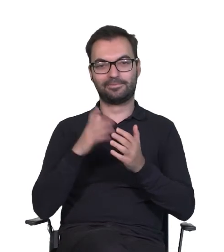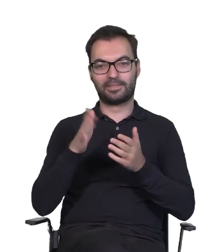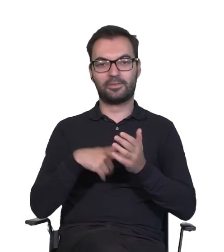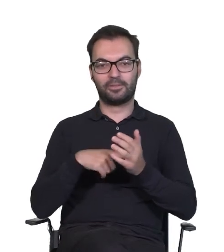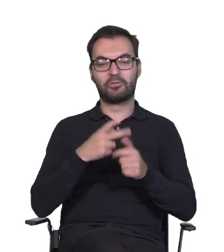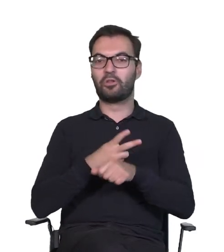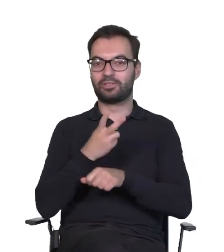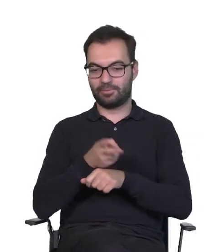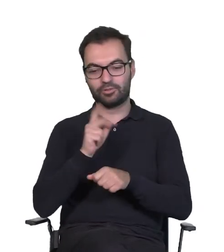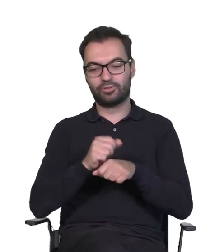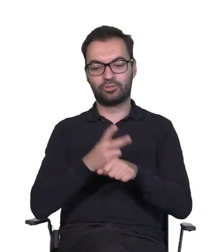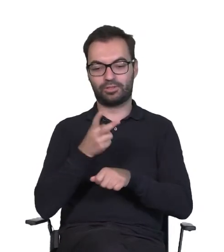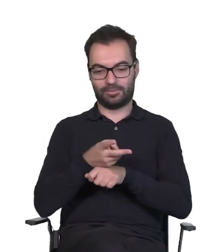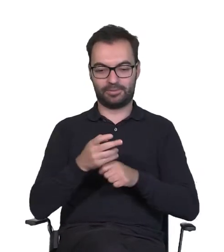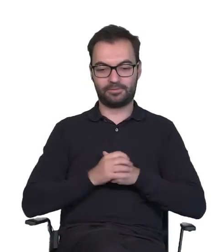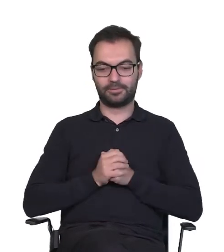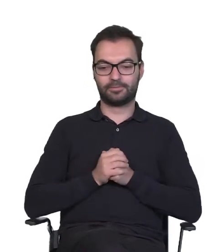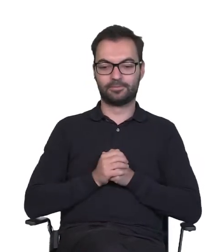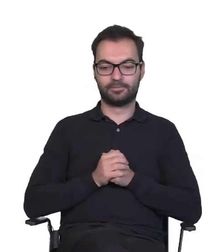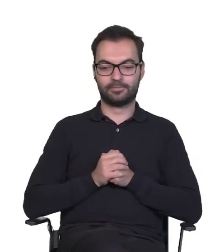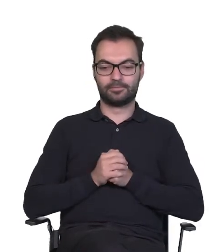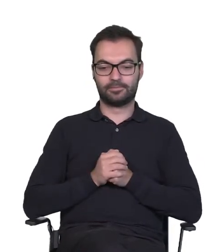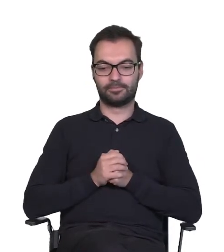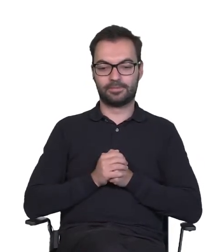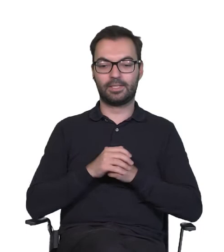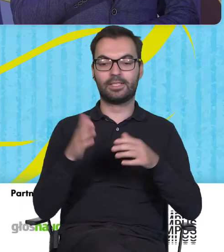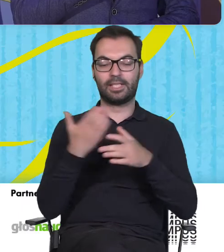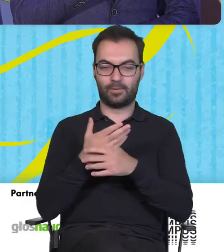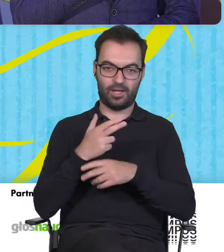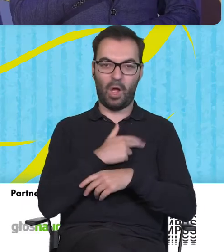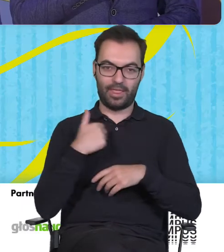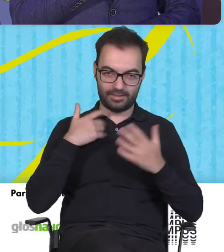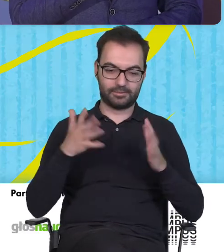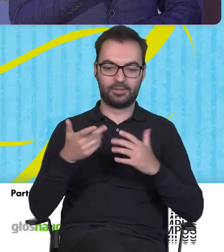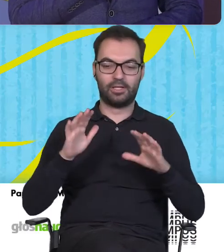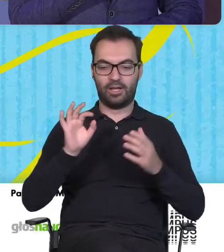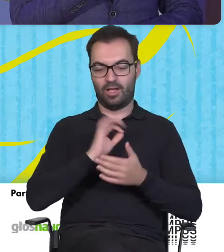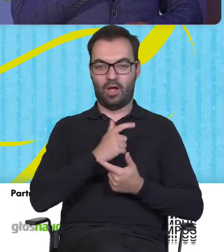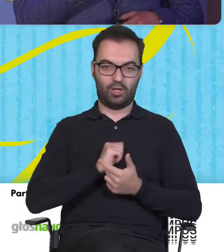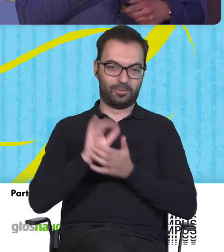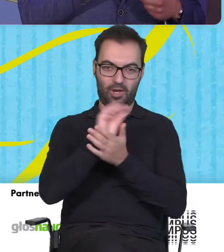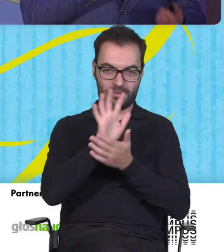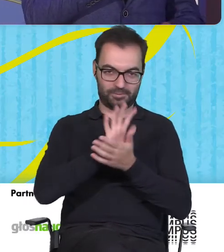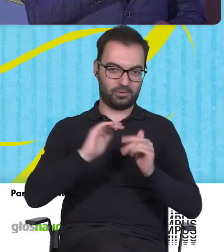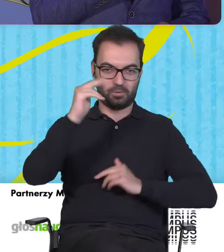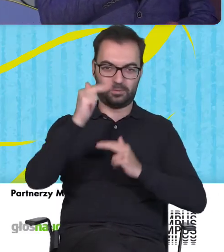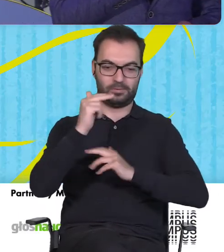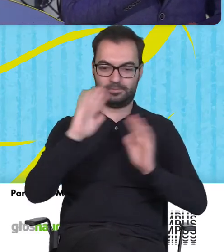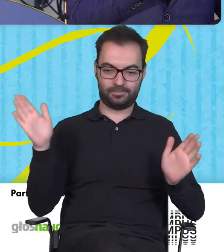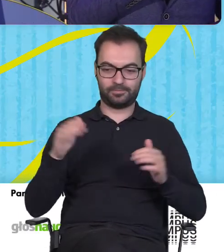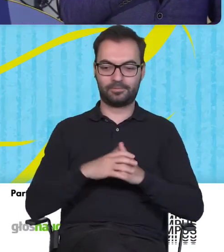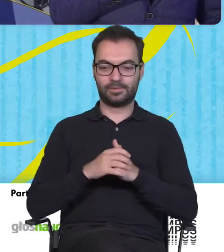dostępni w naszej aplikacji. W zakładce o nas jesteśmy krótko opisani i do czego